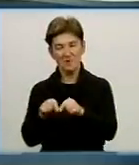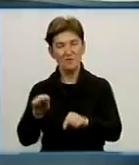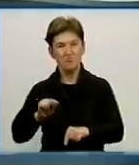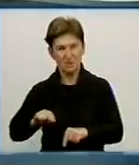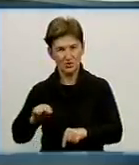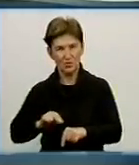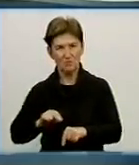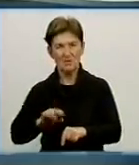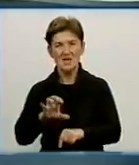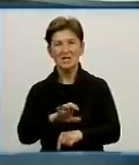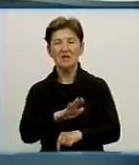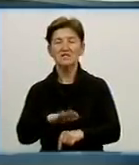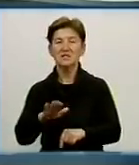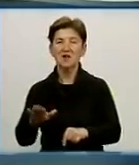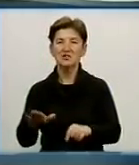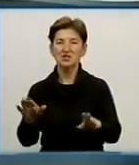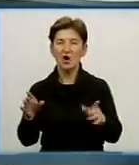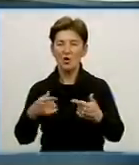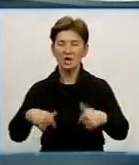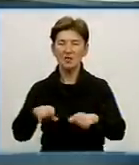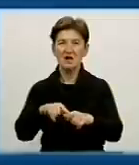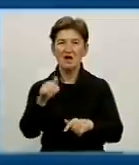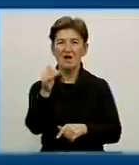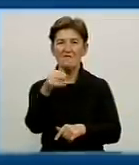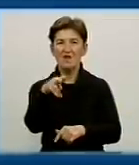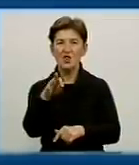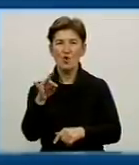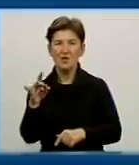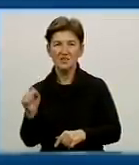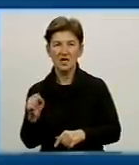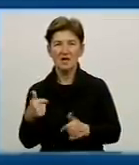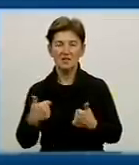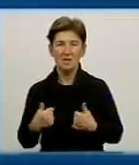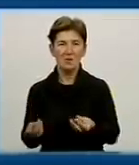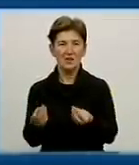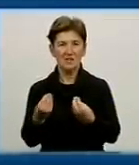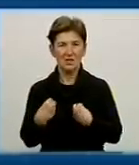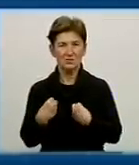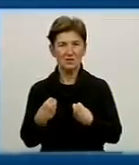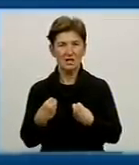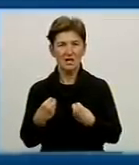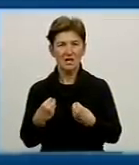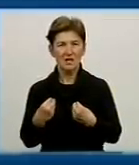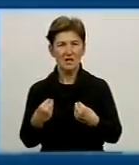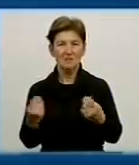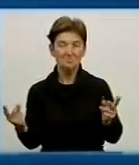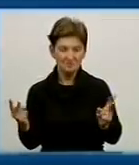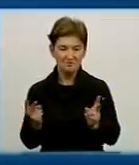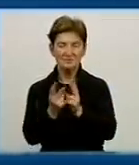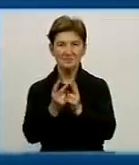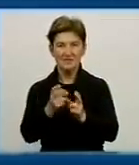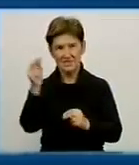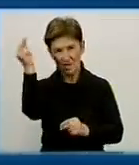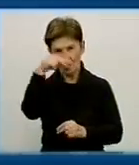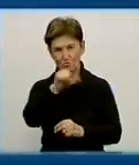наперед, ми співпрацюємо з дитячо-громадською екологічною організацією «Флора», і нам вдається пересікатися з учнями інших шкіл, і Кировограда в